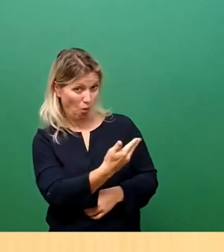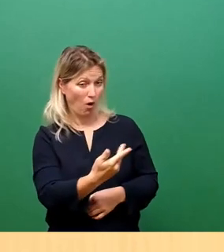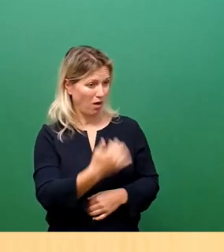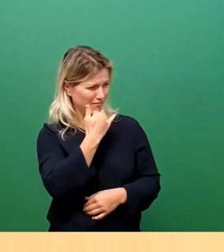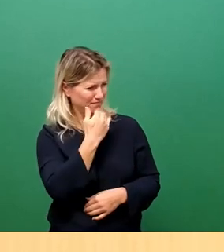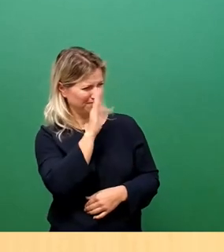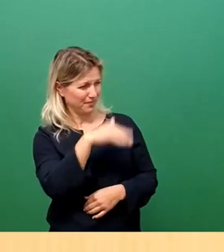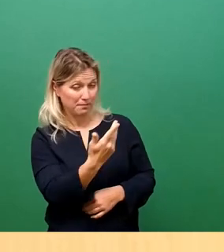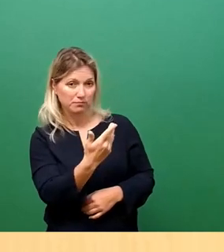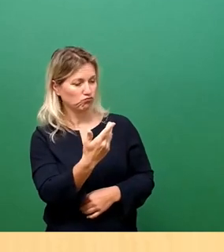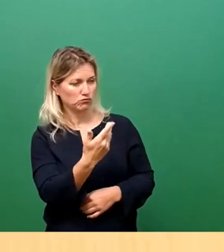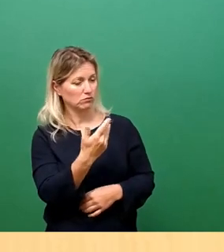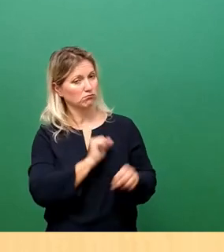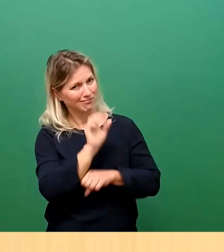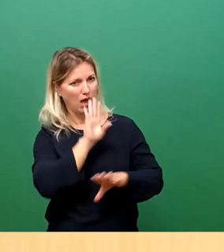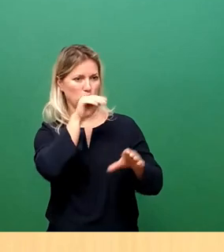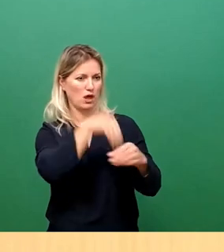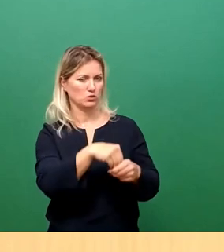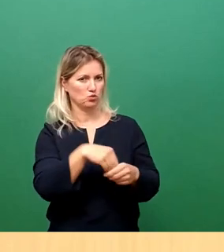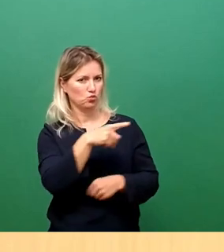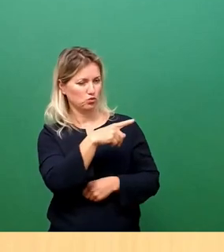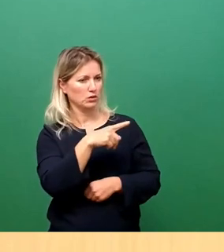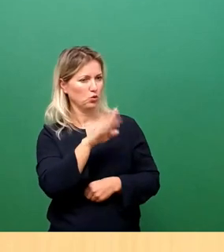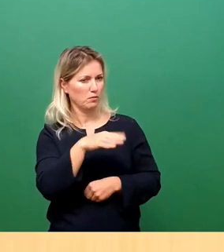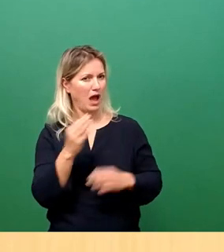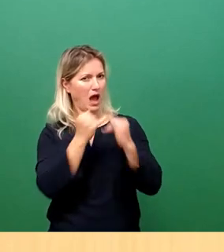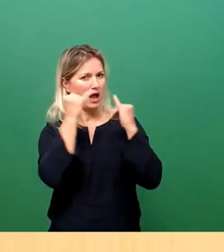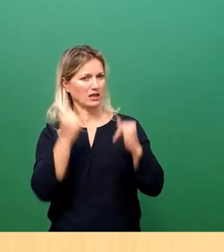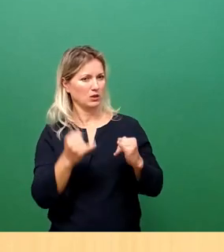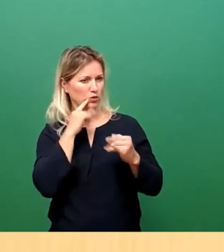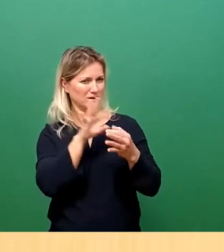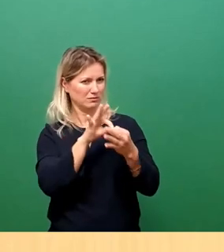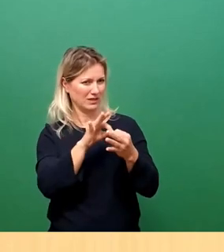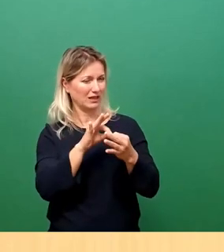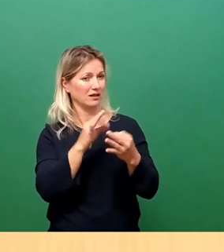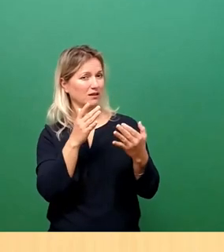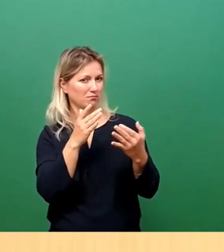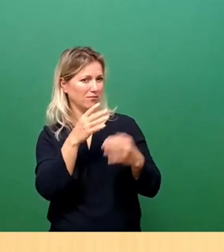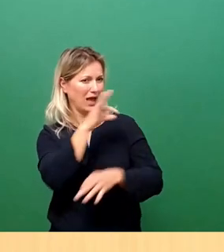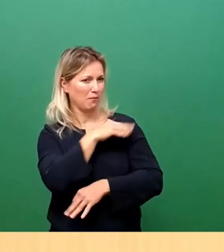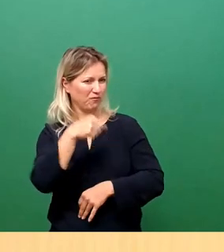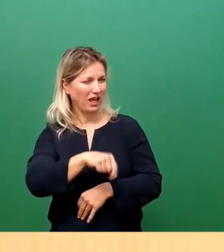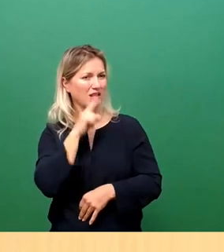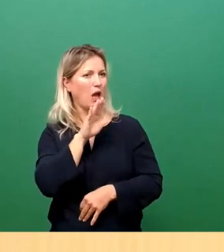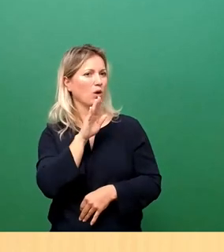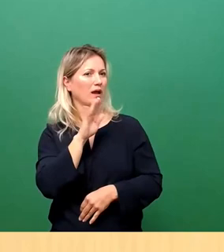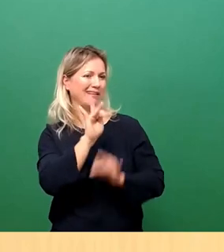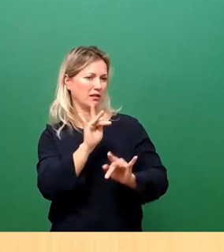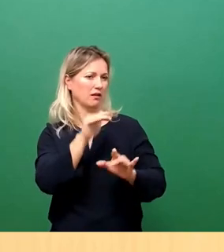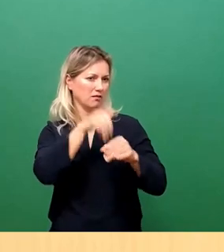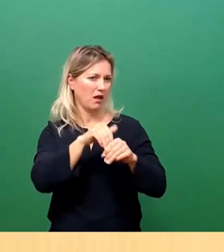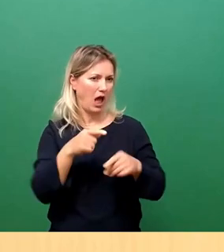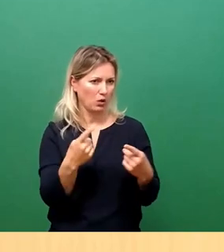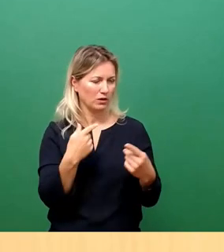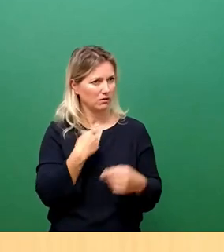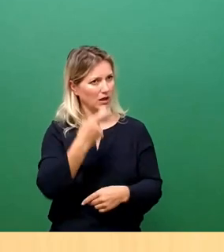insbesondere auch mit der einrichtungsbezogenen Impfpflicht gelaufen ist, sparen. Mir fällt ja immer ein Song von Element